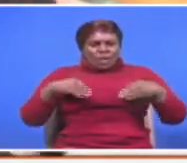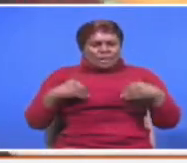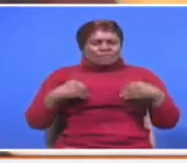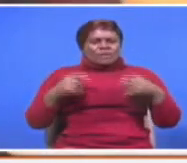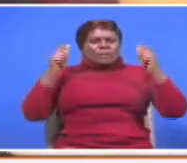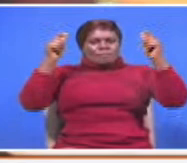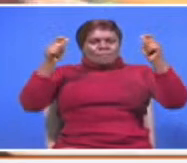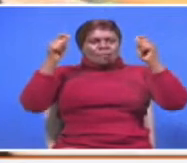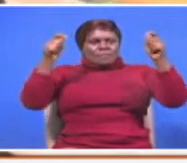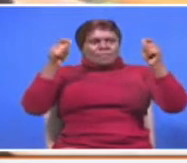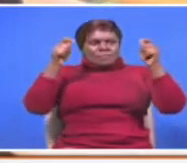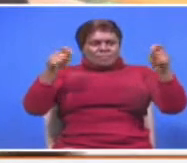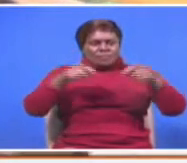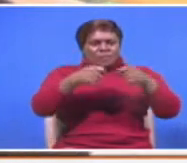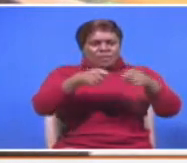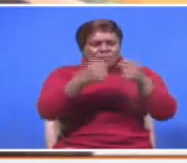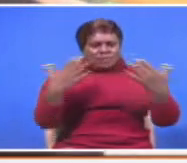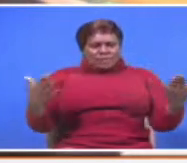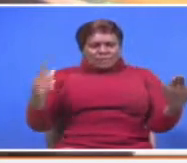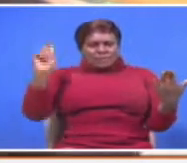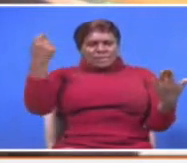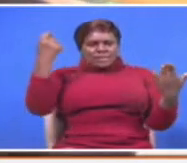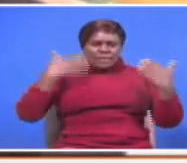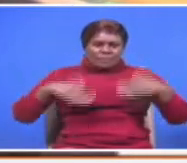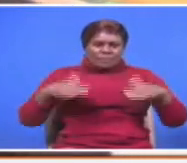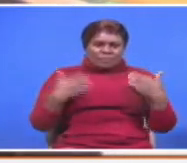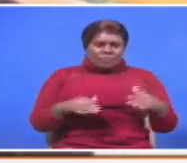maandamano ya kwa ribu mali ya wakenya.